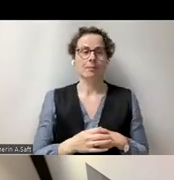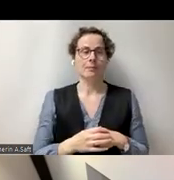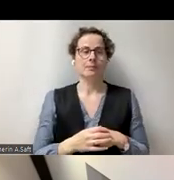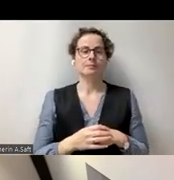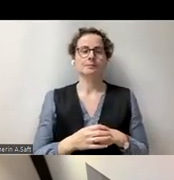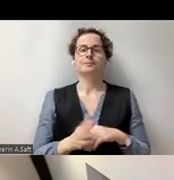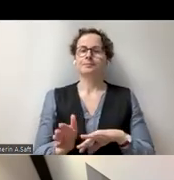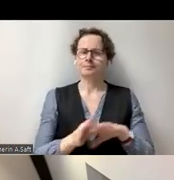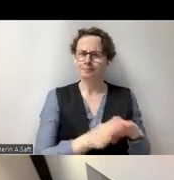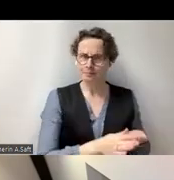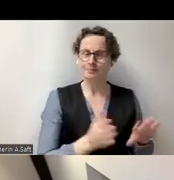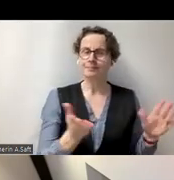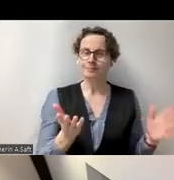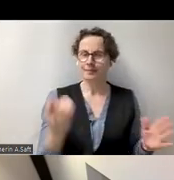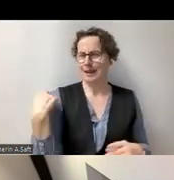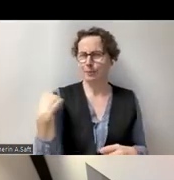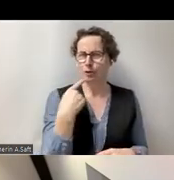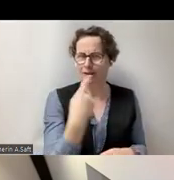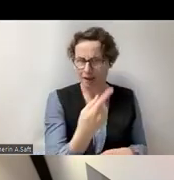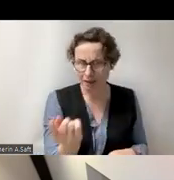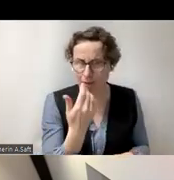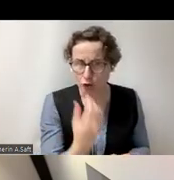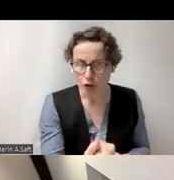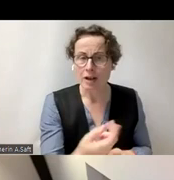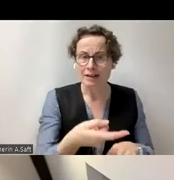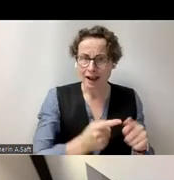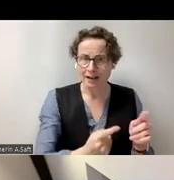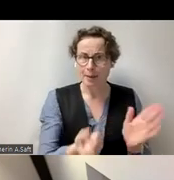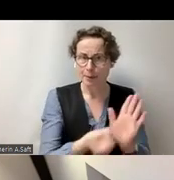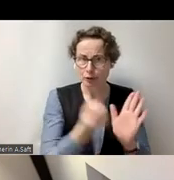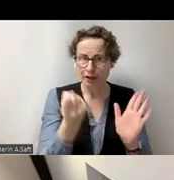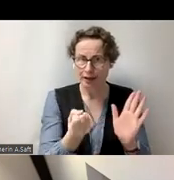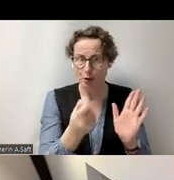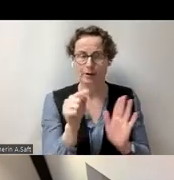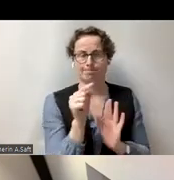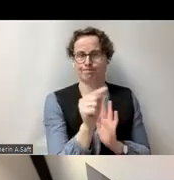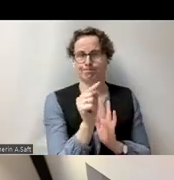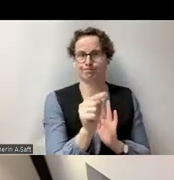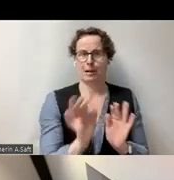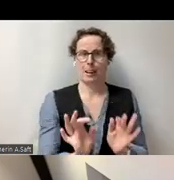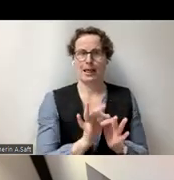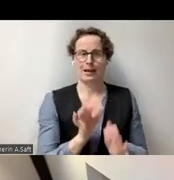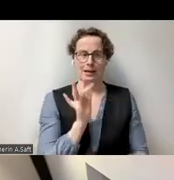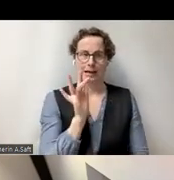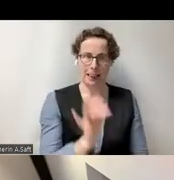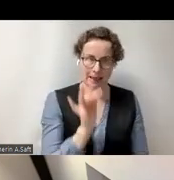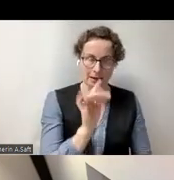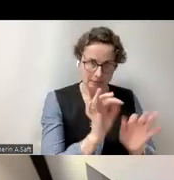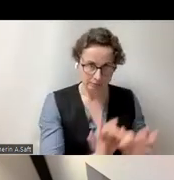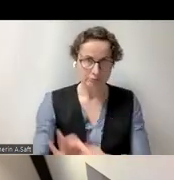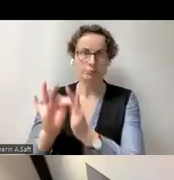So, wie gesagt, die Teilnahmebestätigung hat Professor Zimmermann bereits den Link in den Chat gestellt,